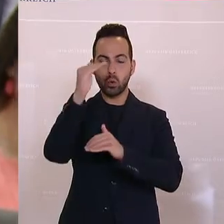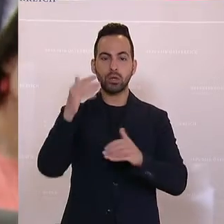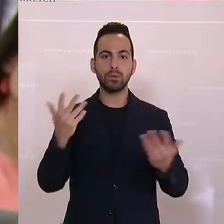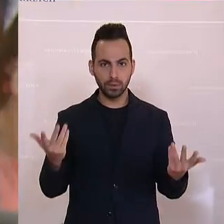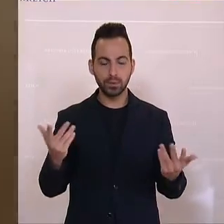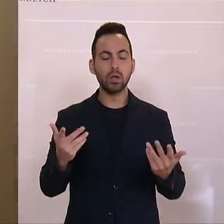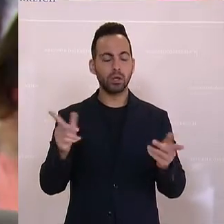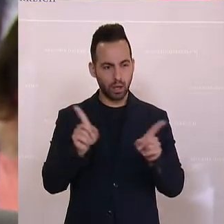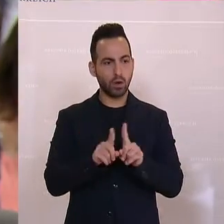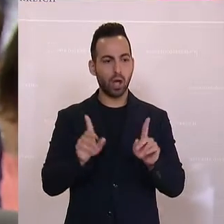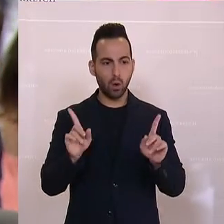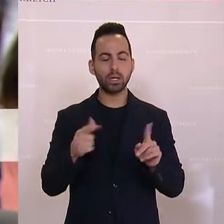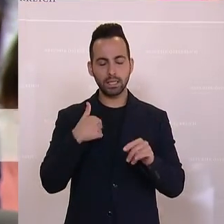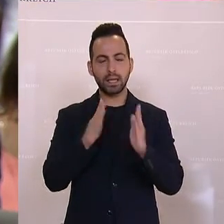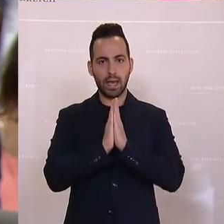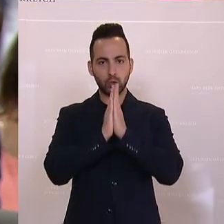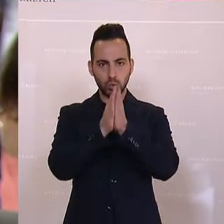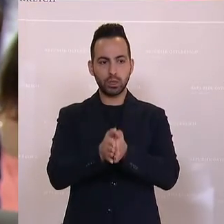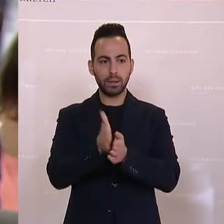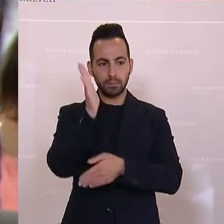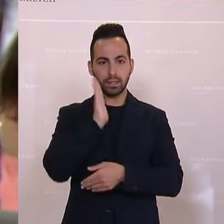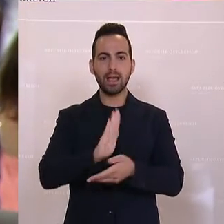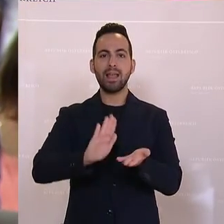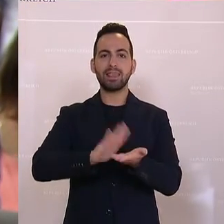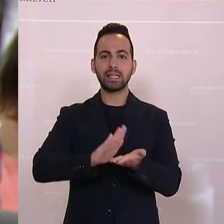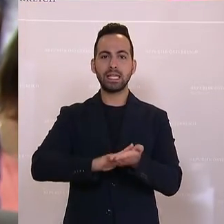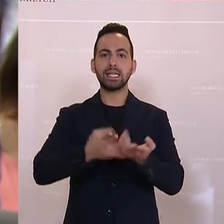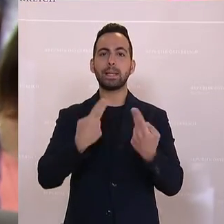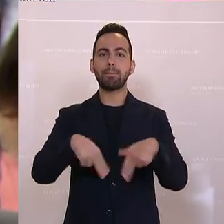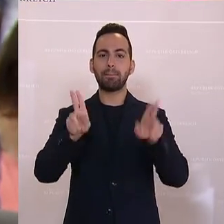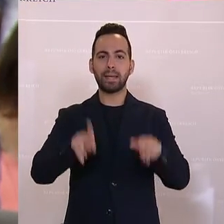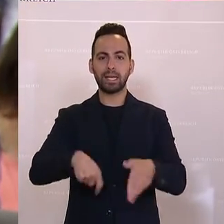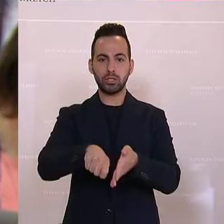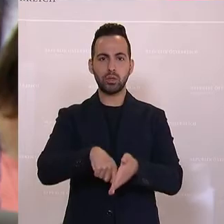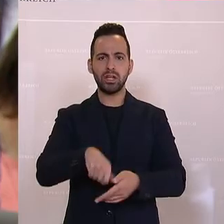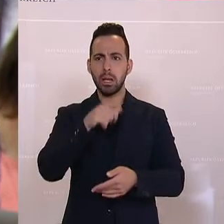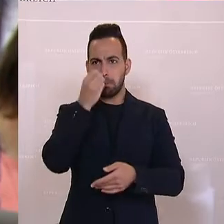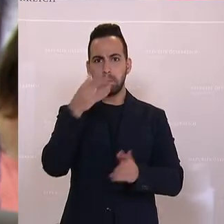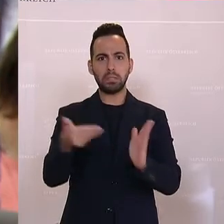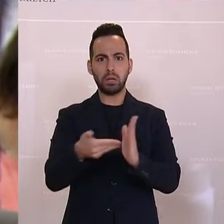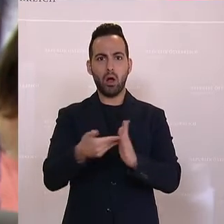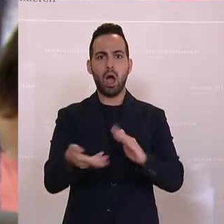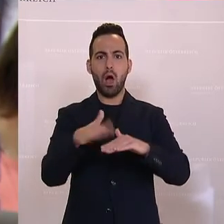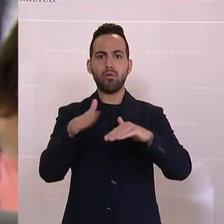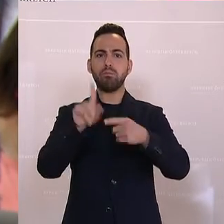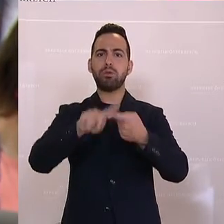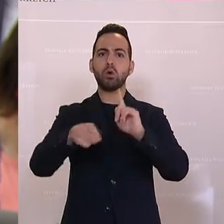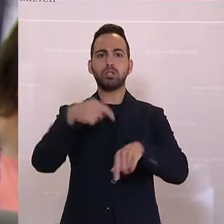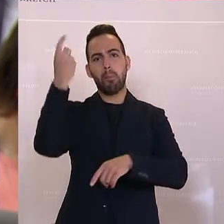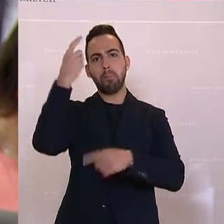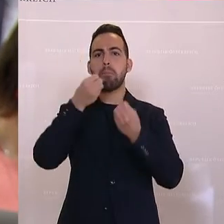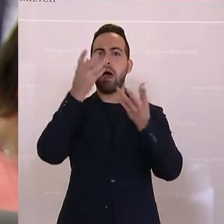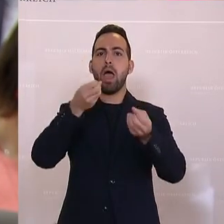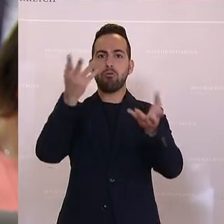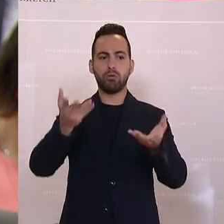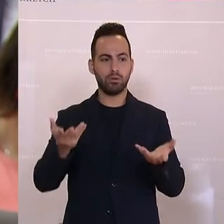Und ich ersuche tatsächliche Berichtigungen nicht zu missbrauchen für politische Meinungsäußerungen,